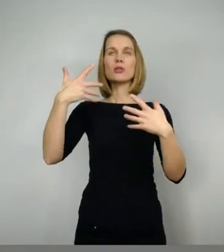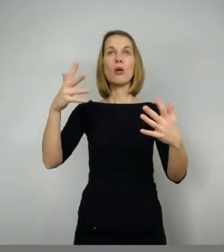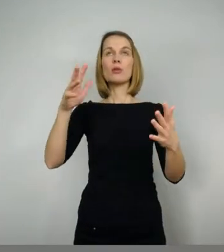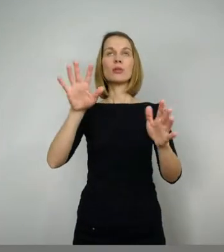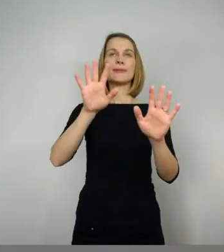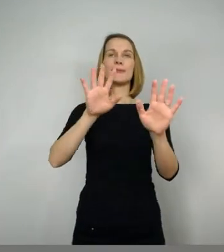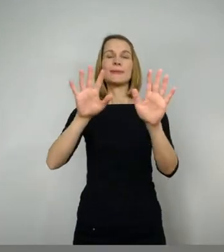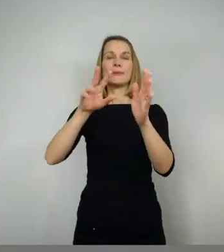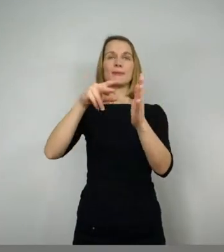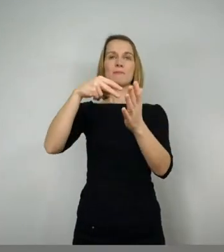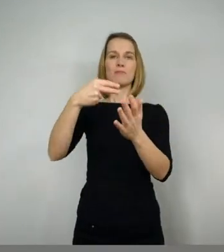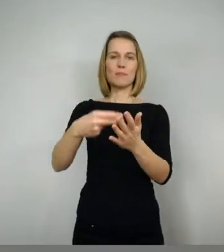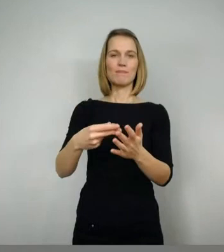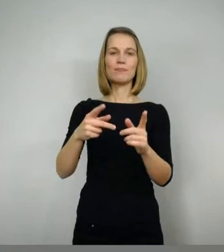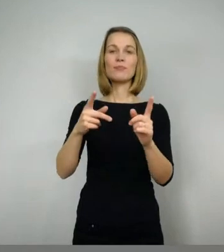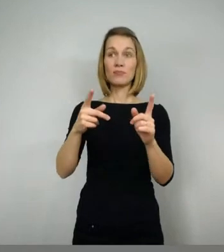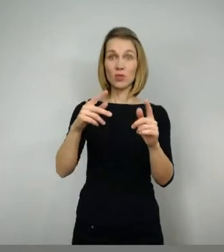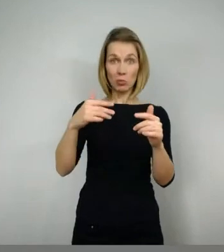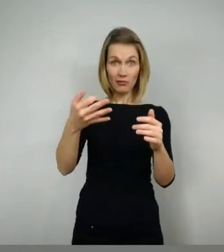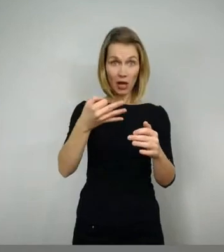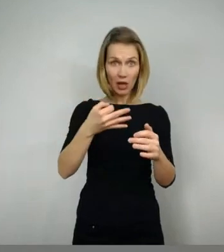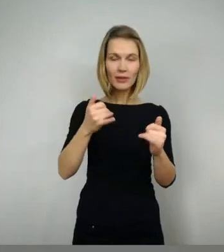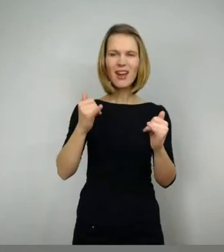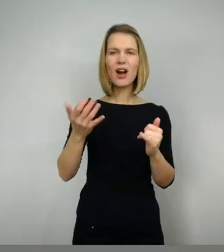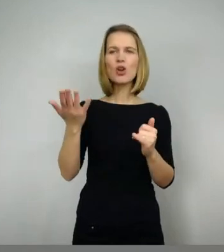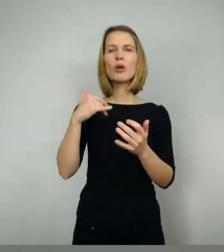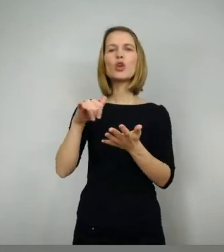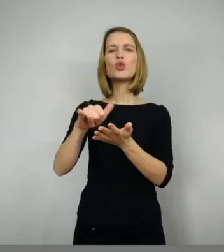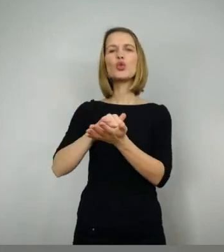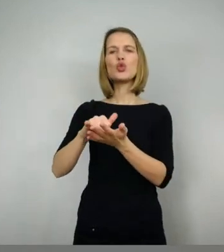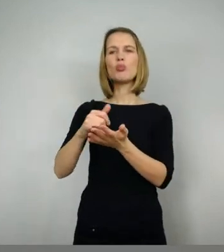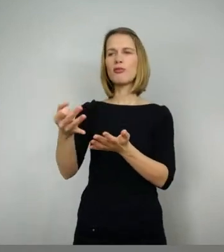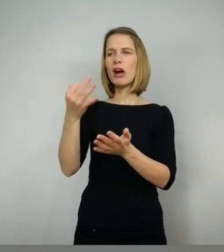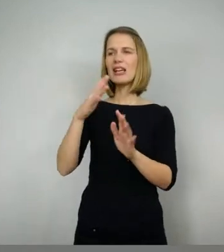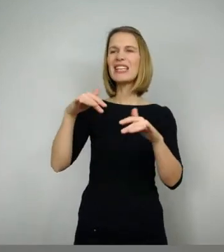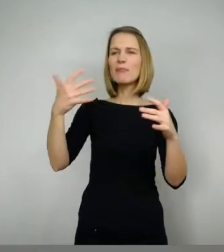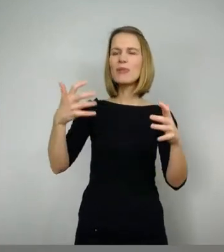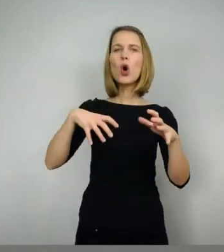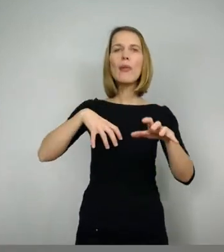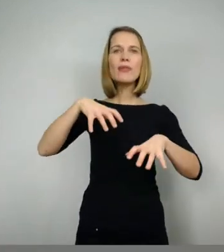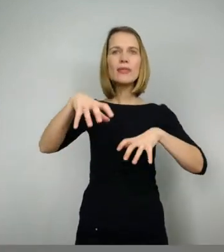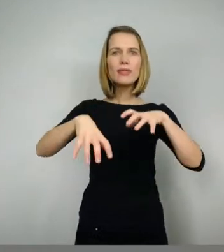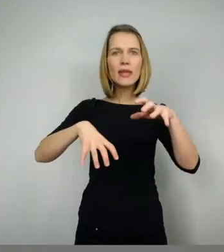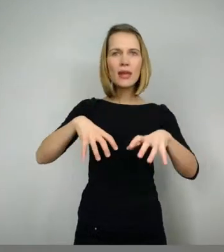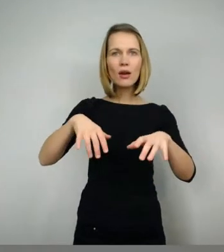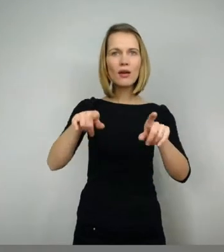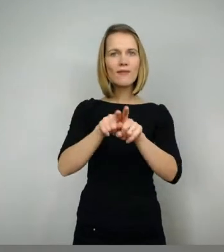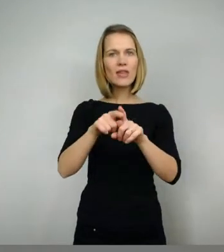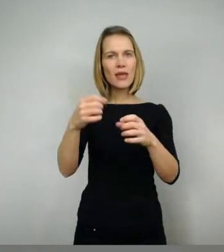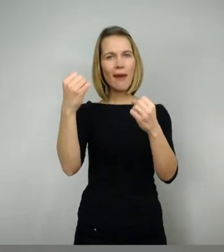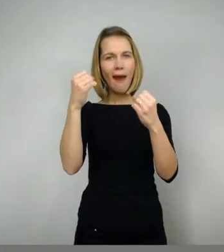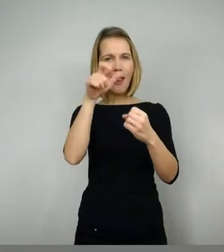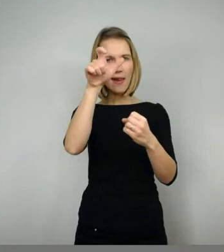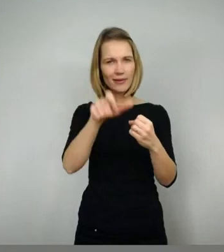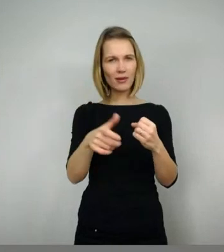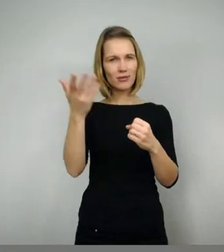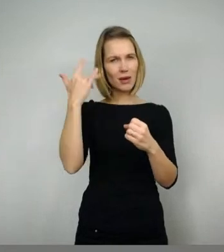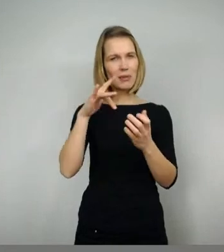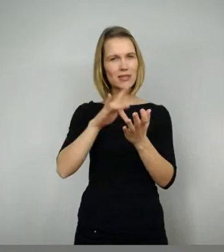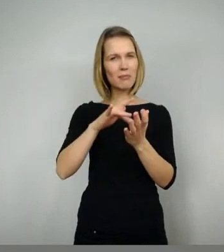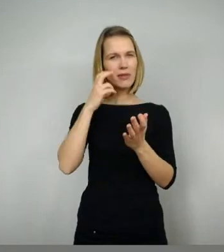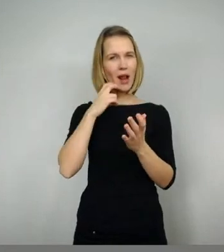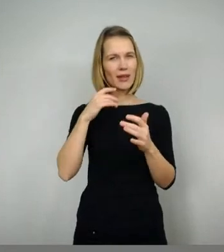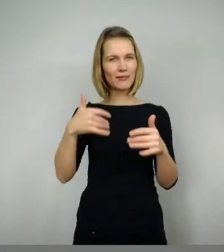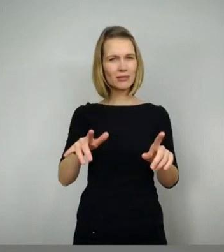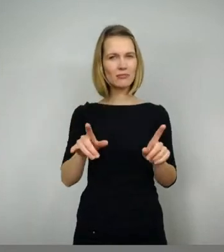Frage von M.W. bei YouTube. Der möchte wissen, gibt es denn auch Tiere als Helden in der mittelalterlichen Literatur? Hm, nicht, dass ich